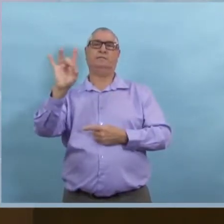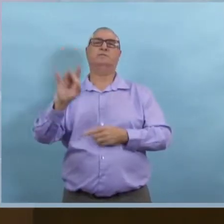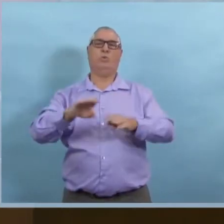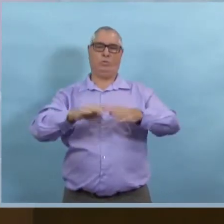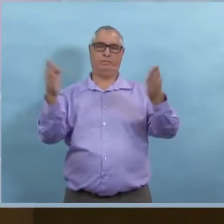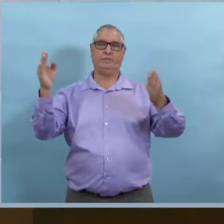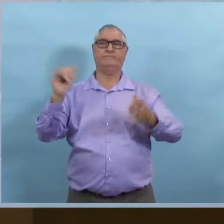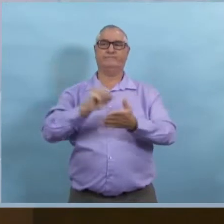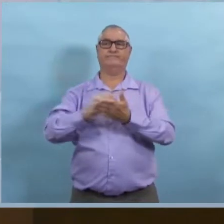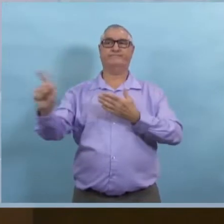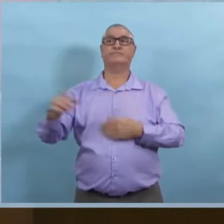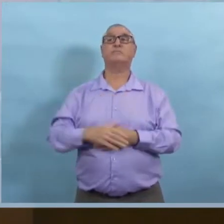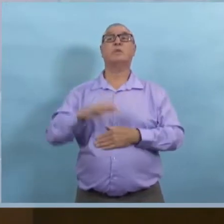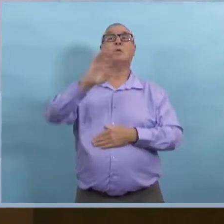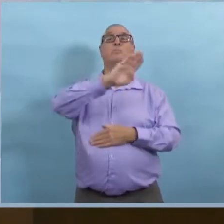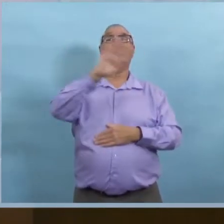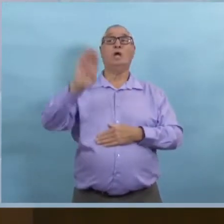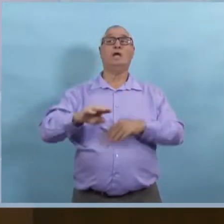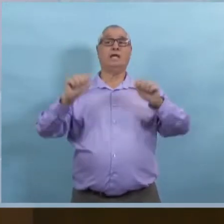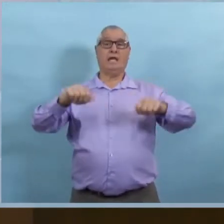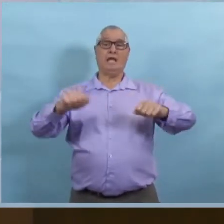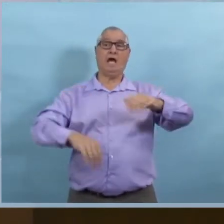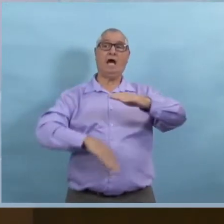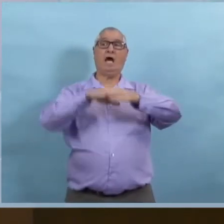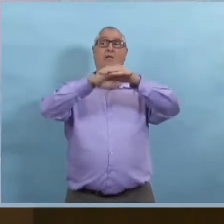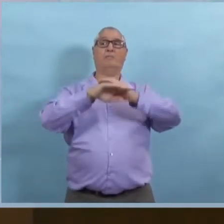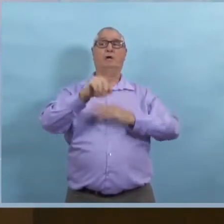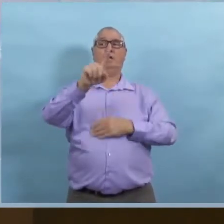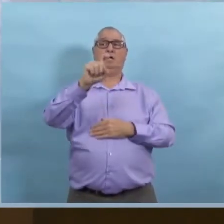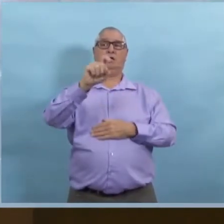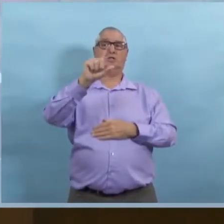jeudi et mardi, ça va être de 12h à 20h.